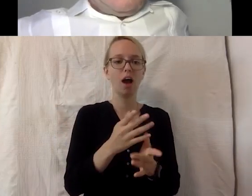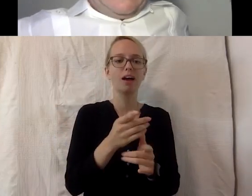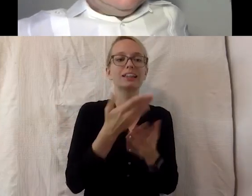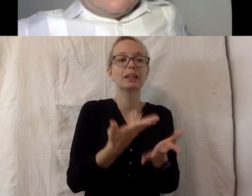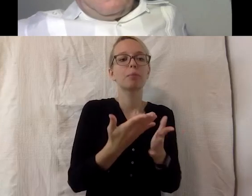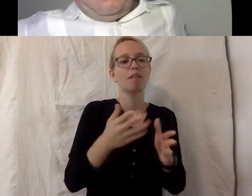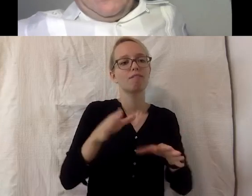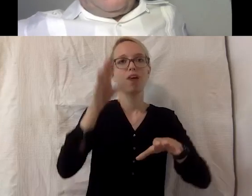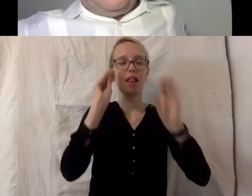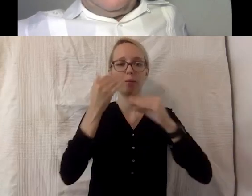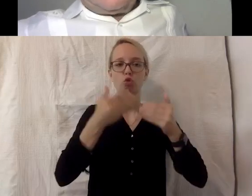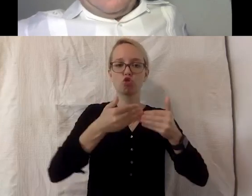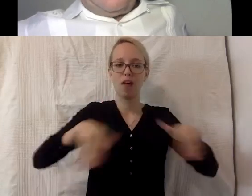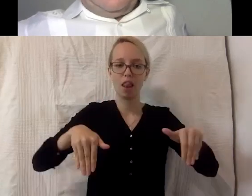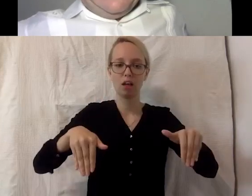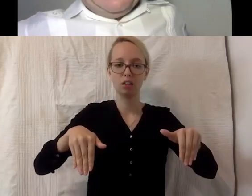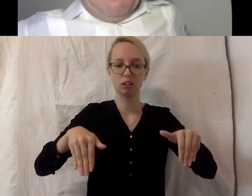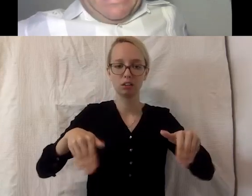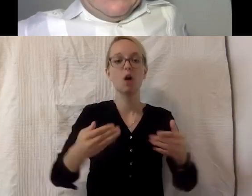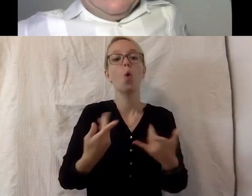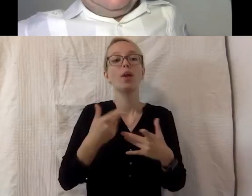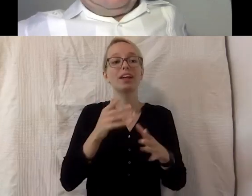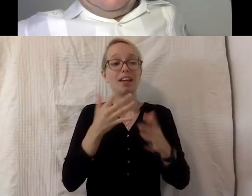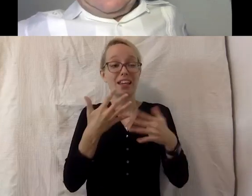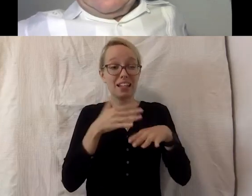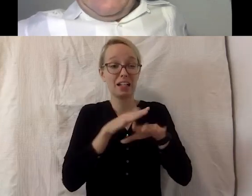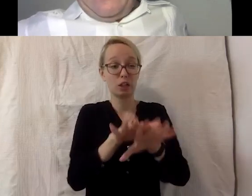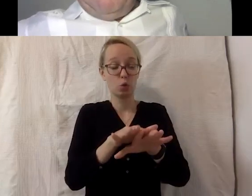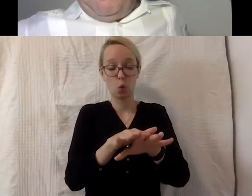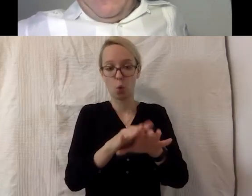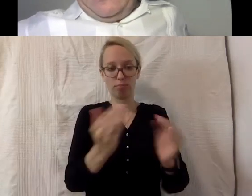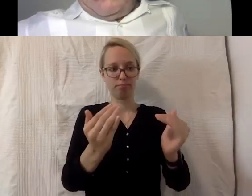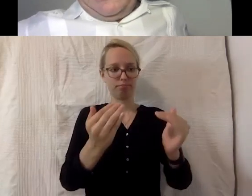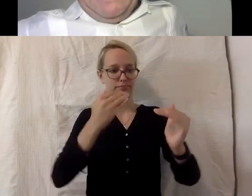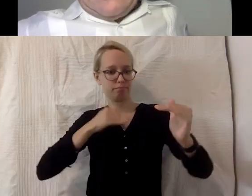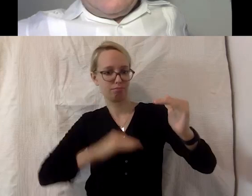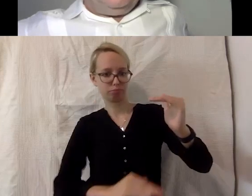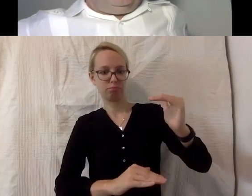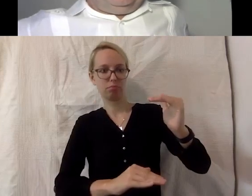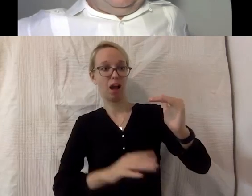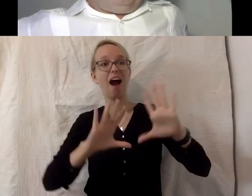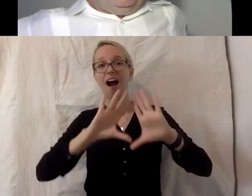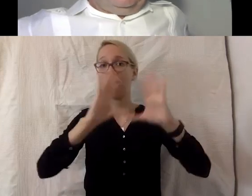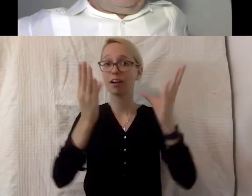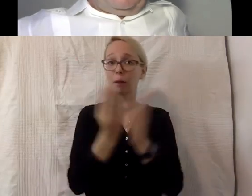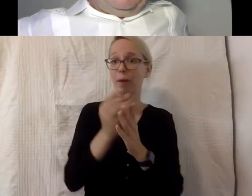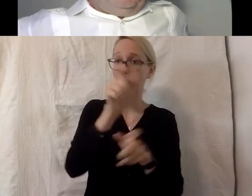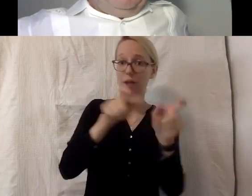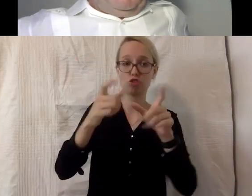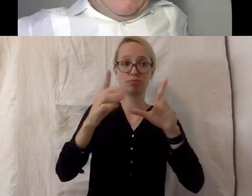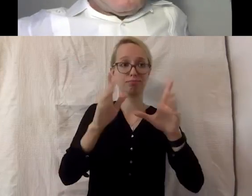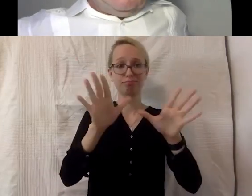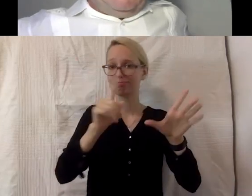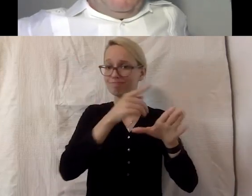Inklusion ist da ganz, ganz weit drunter. Das heißt also, die Allgemeinheit kriegt das einfach faktisch nicht mit. Und da reden wir also jetzt wirklich